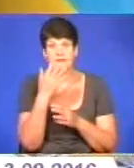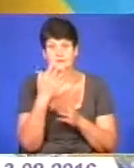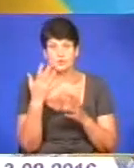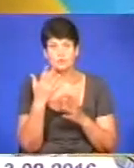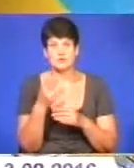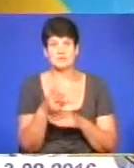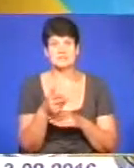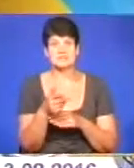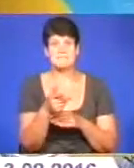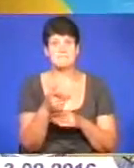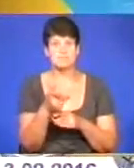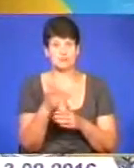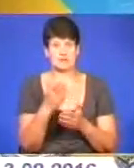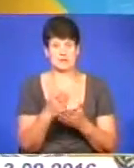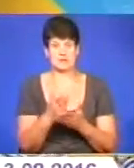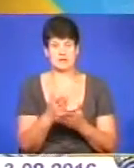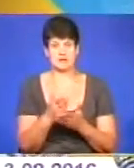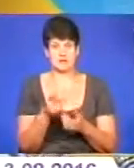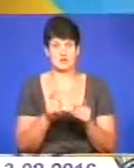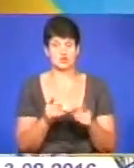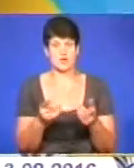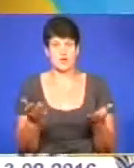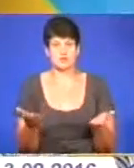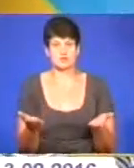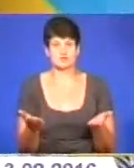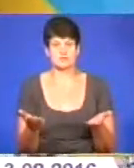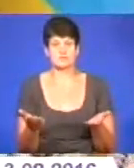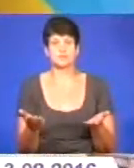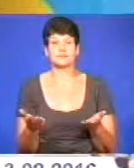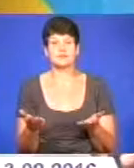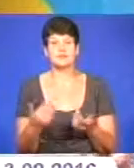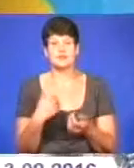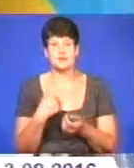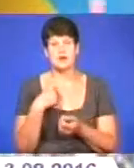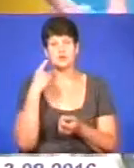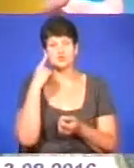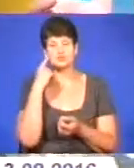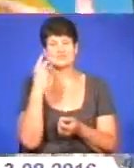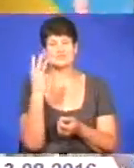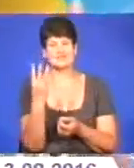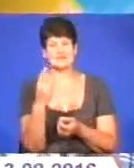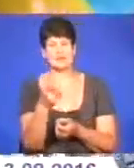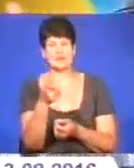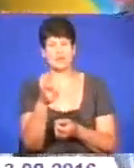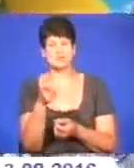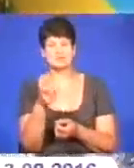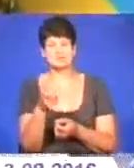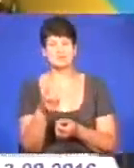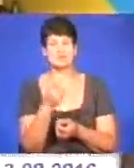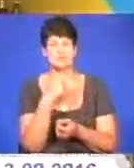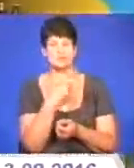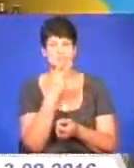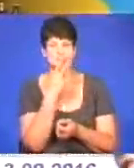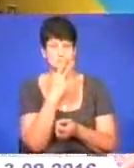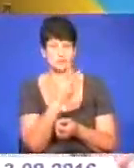пістолет, він є такий, що настоящий, розумієте? Я чула три постріли, мені тут і видно, дивиться, він там ось